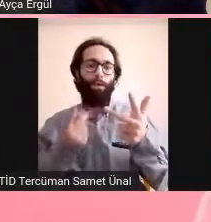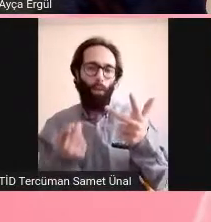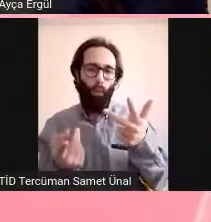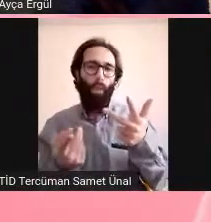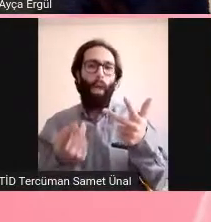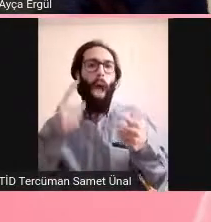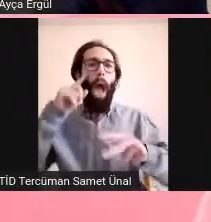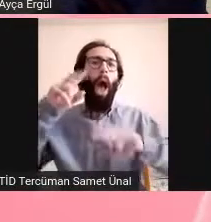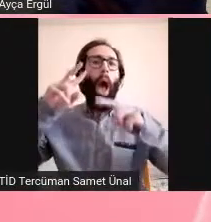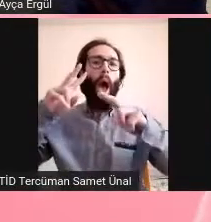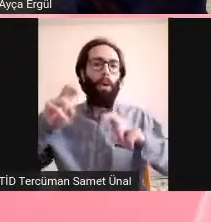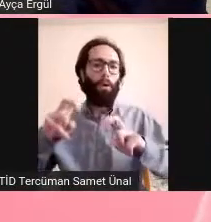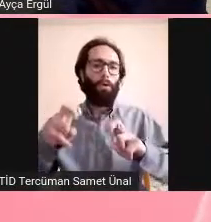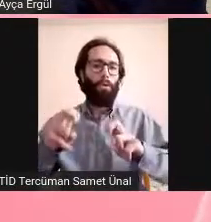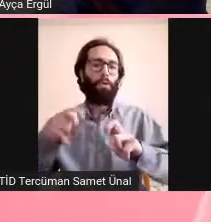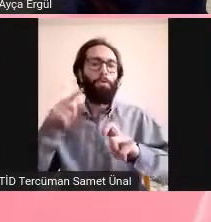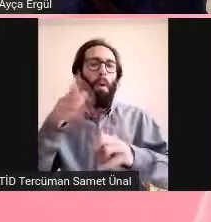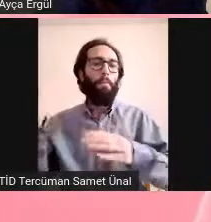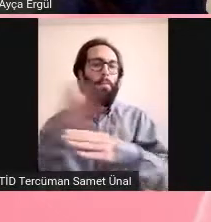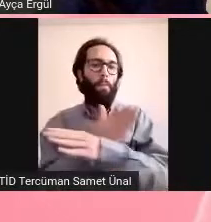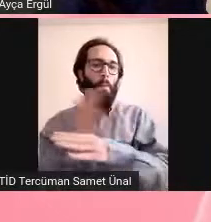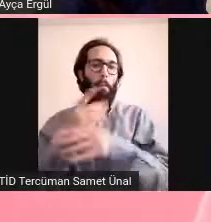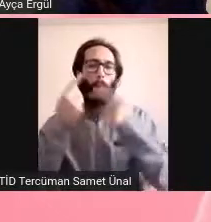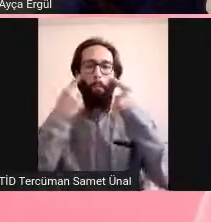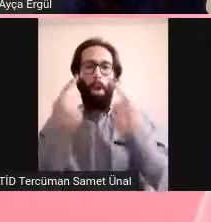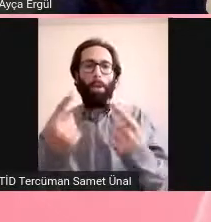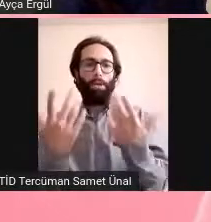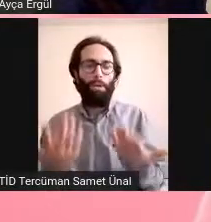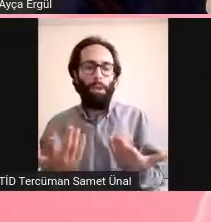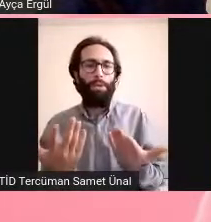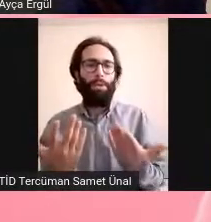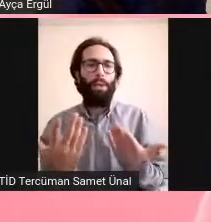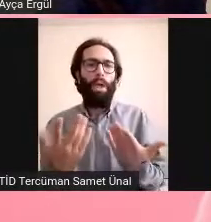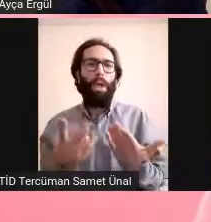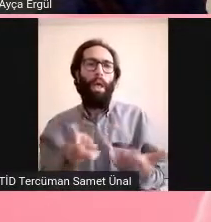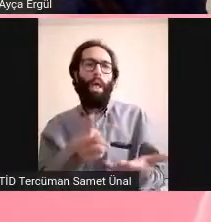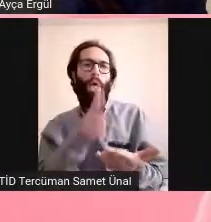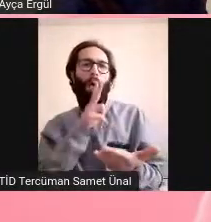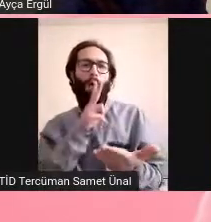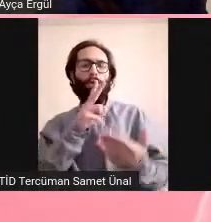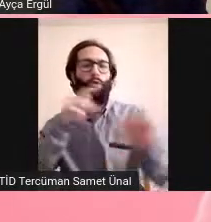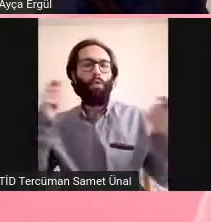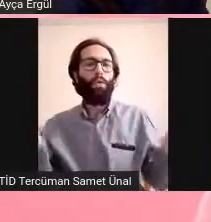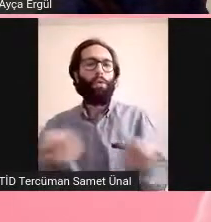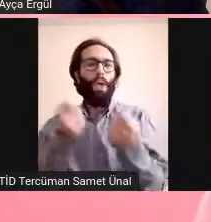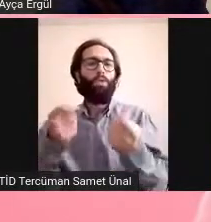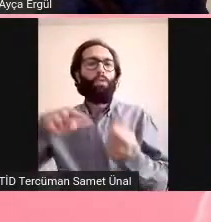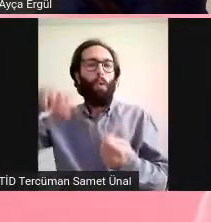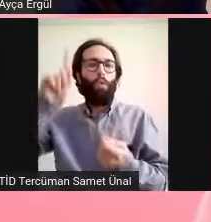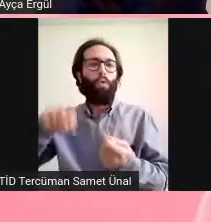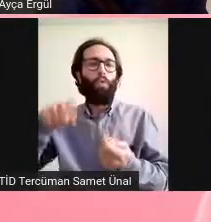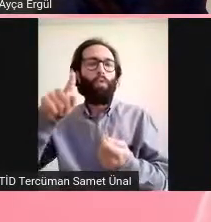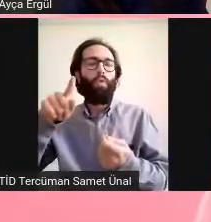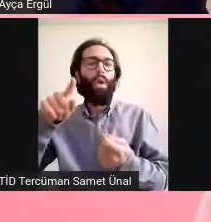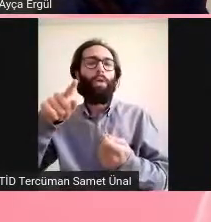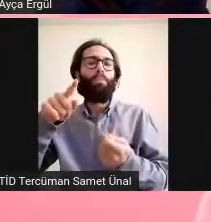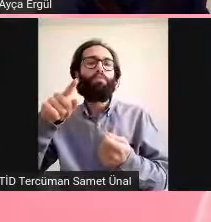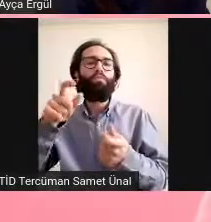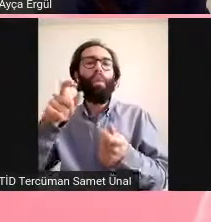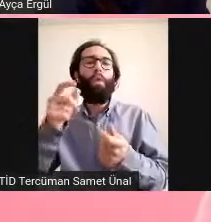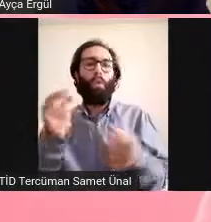bahsedeceğim. Ve en güncel çalışma şekli olan üç boyutlu ücret kültüründen bahsedeceğim.